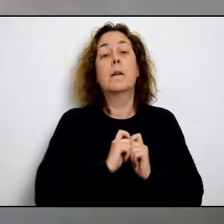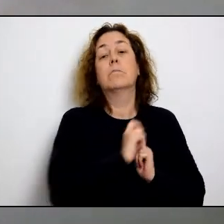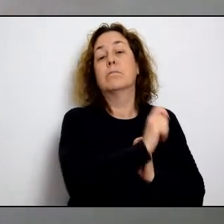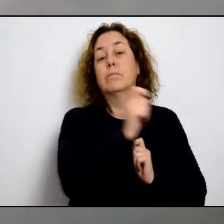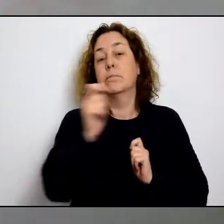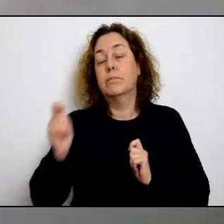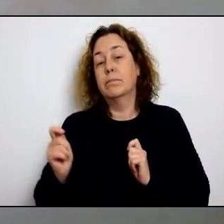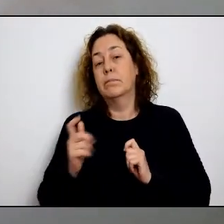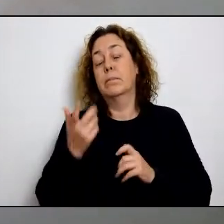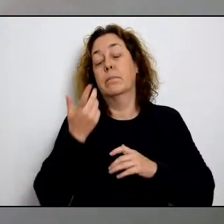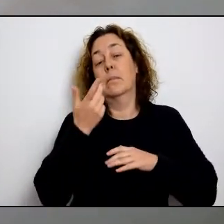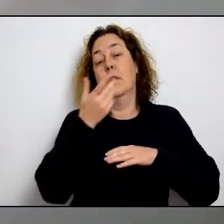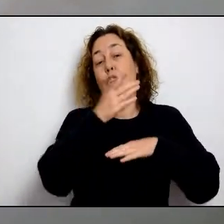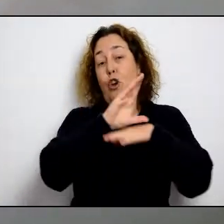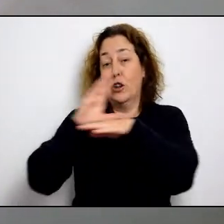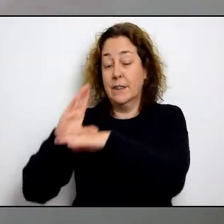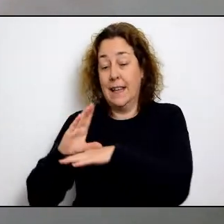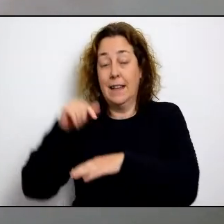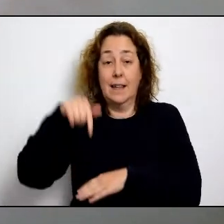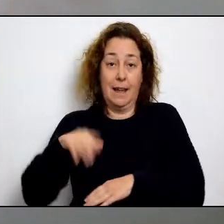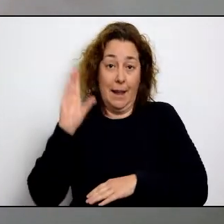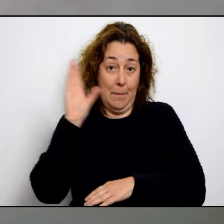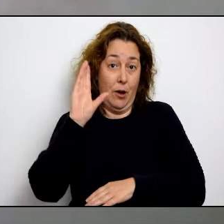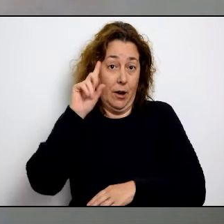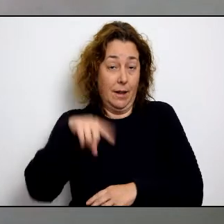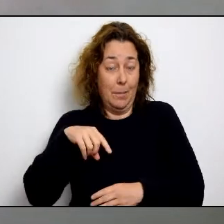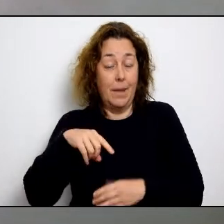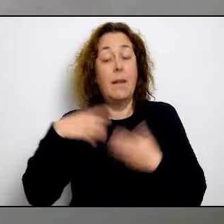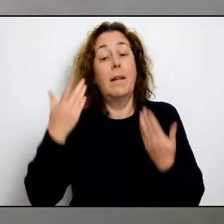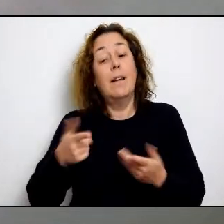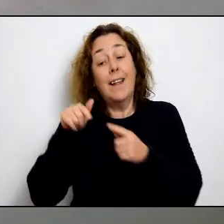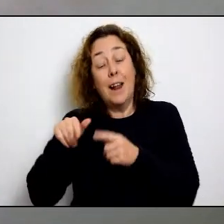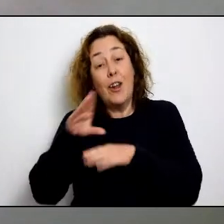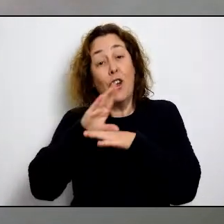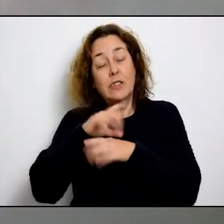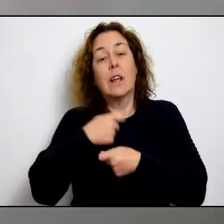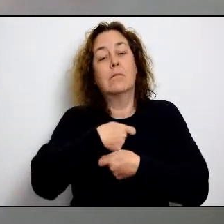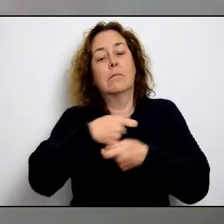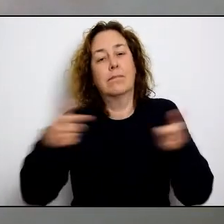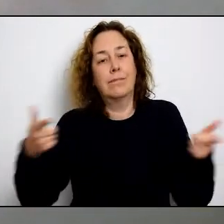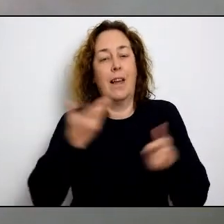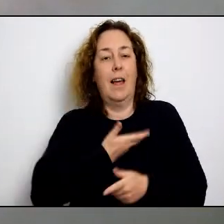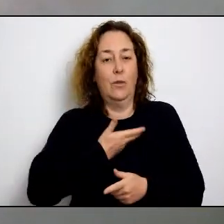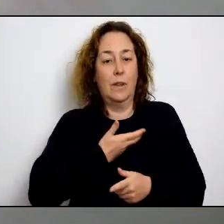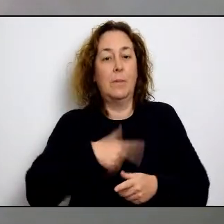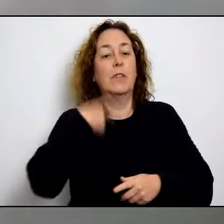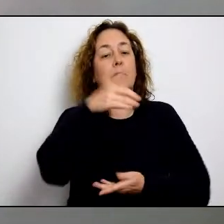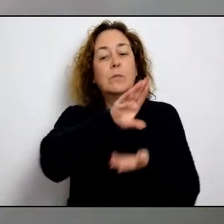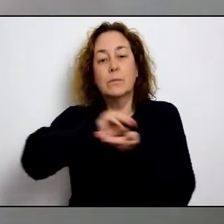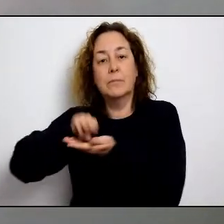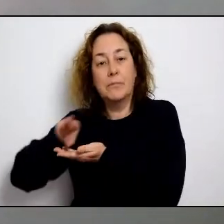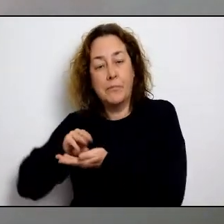'un formulari que ens ha facilitat la comunitat autònoma, que està canalitzada a través de les presidències dels diferents consells, en el nostre cas, en el